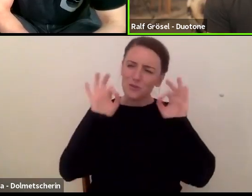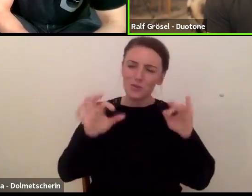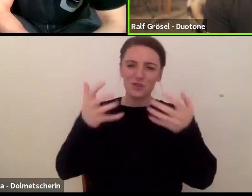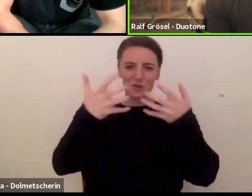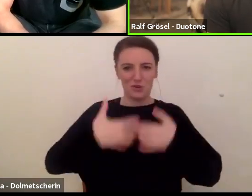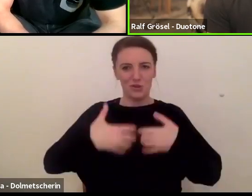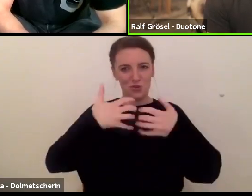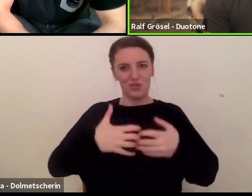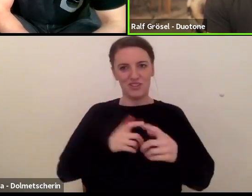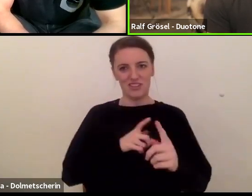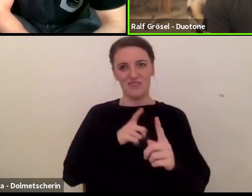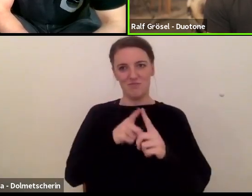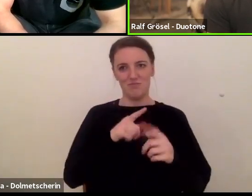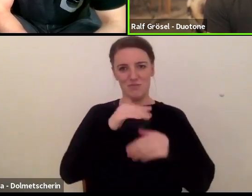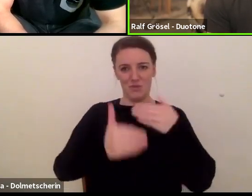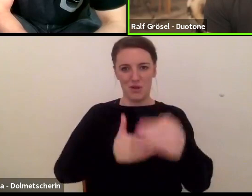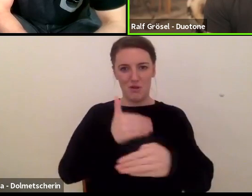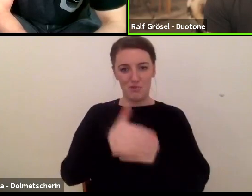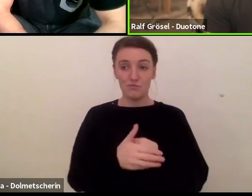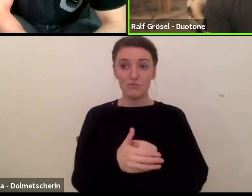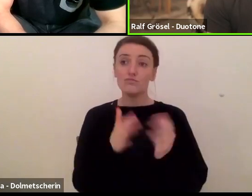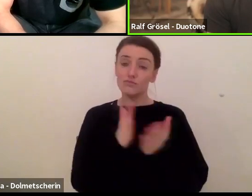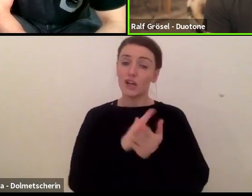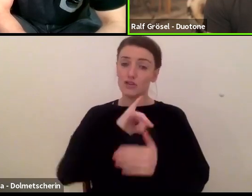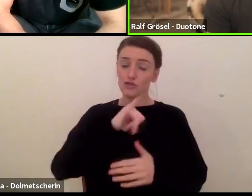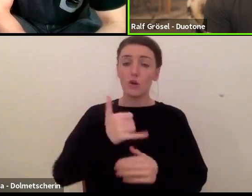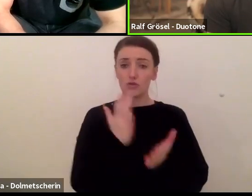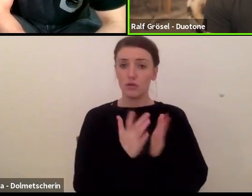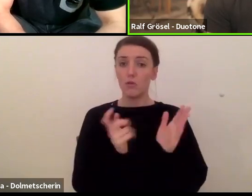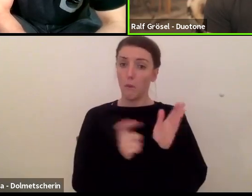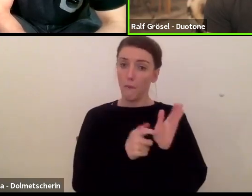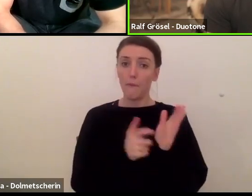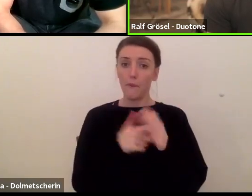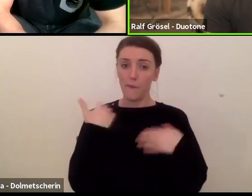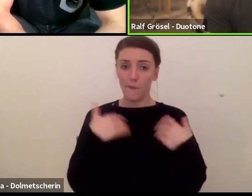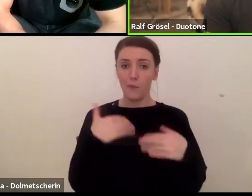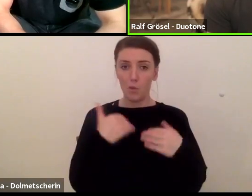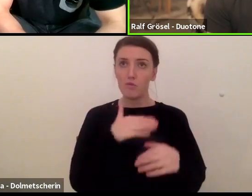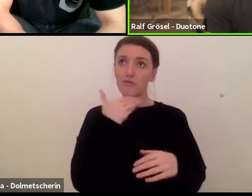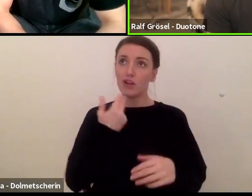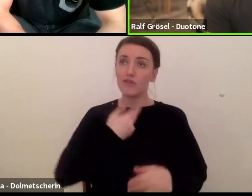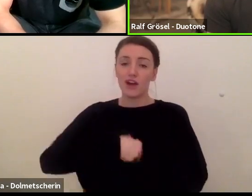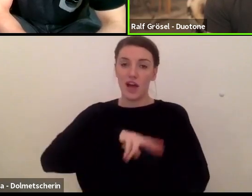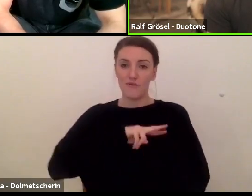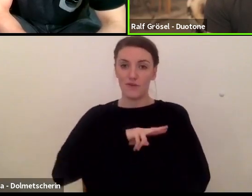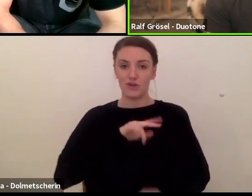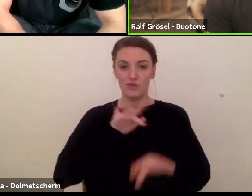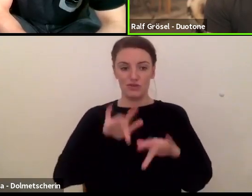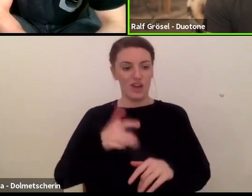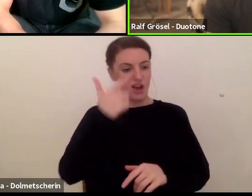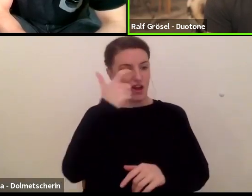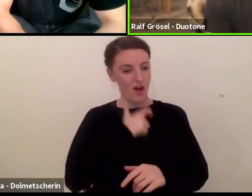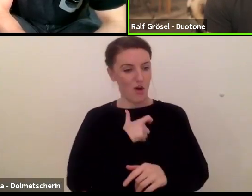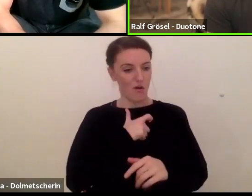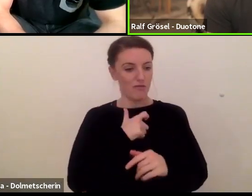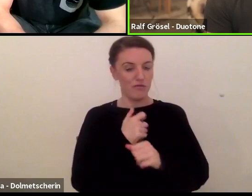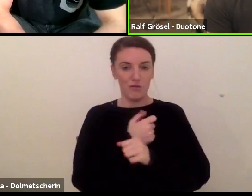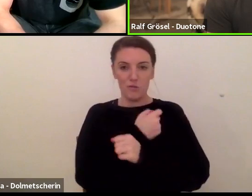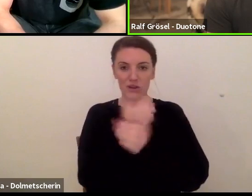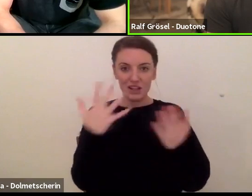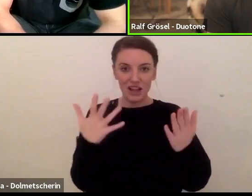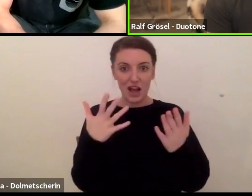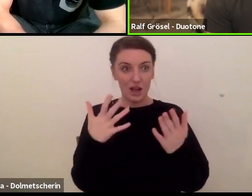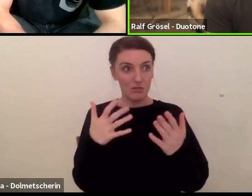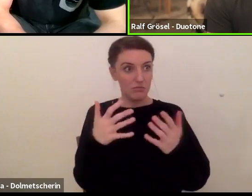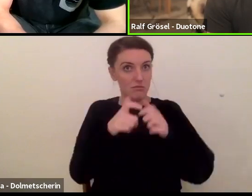ein Job, der sehr demanding ist, auf jeden Fall, der auch, glaube ich, auch sehr viel Verantwortung mit sich bringt, einfach weil das ein Riesenapparat ist